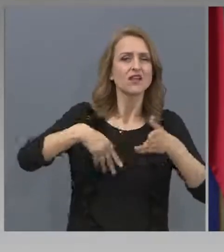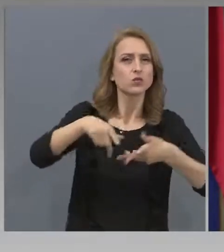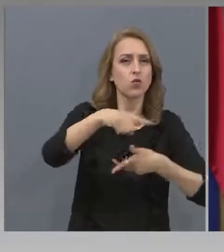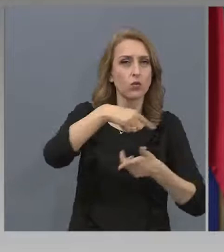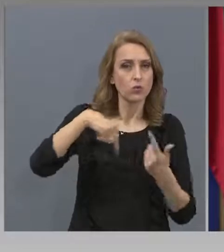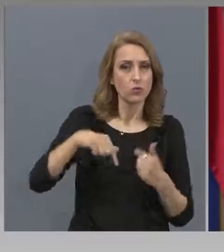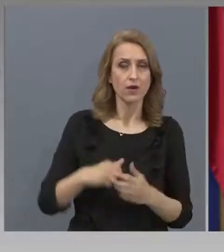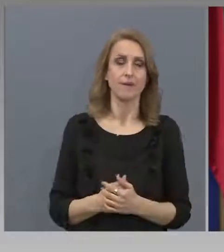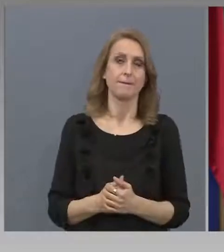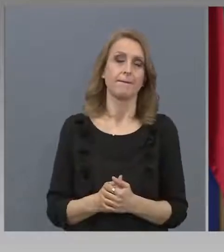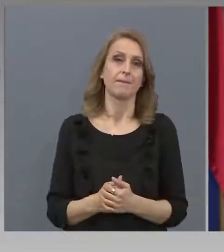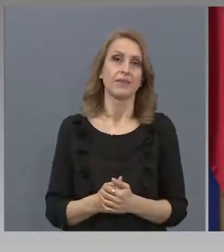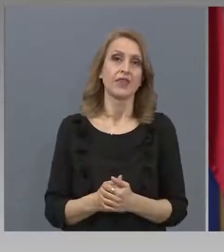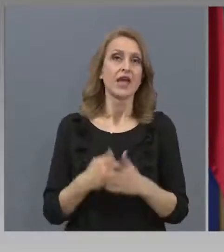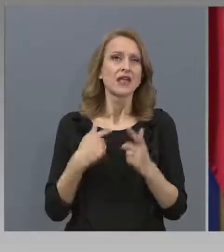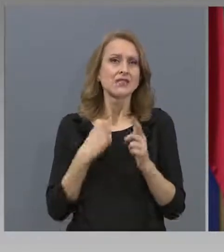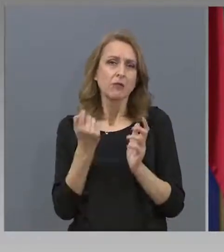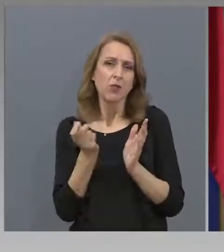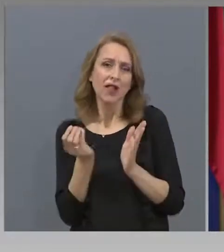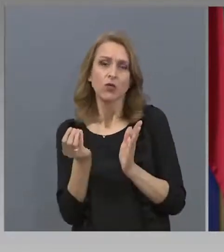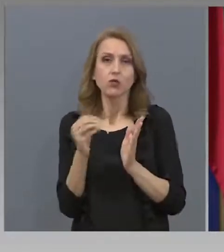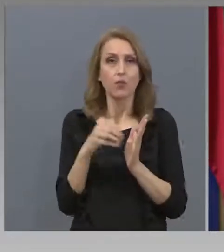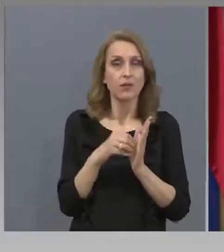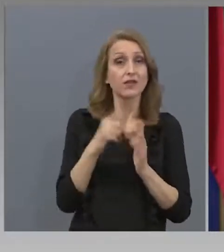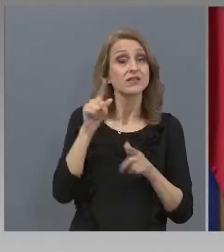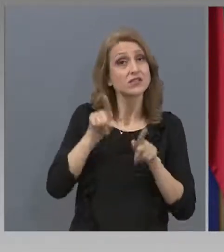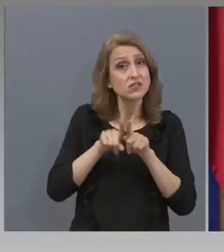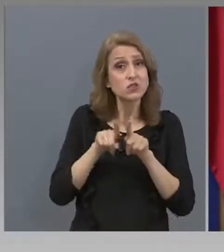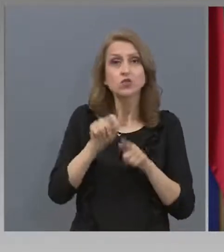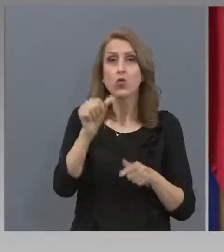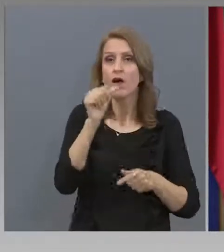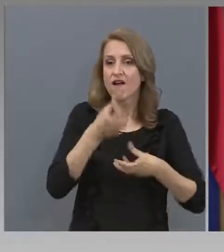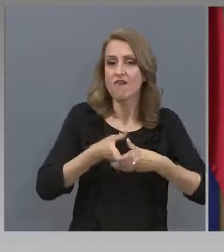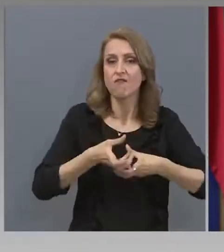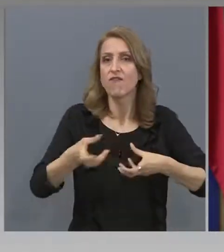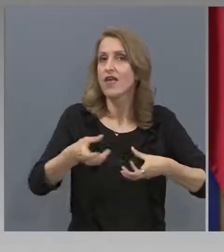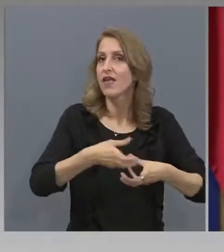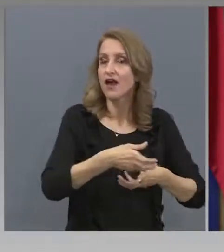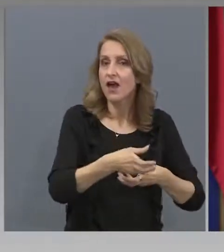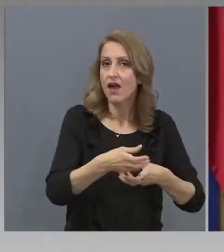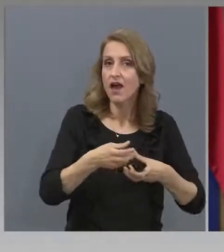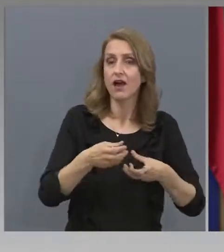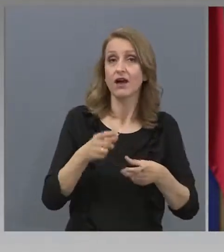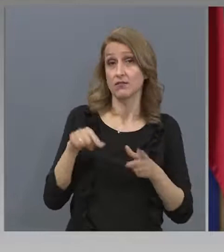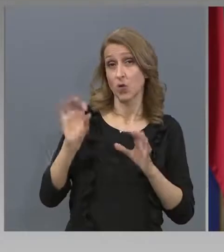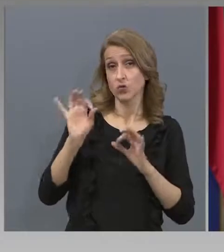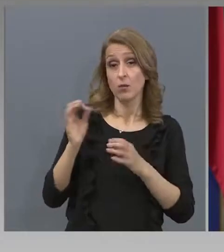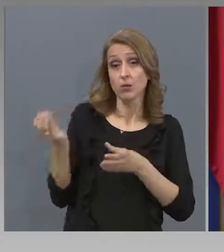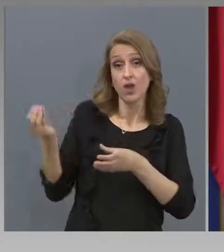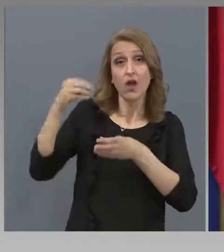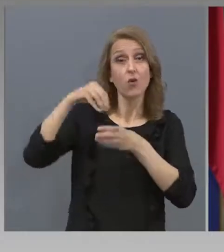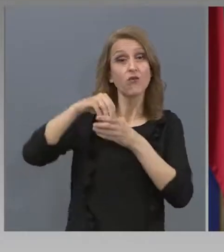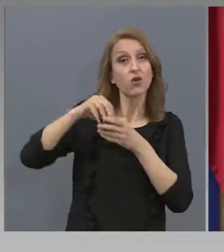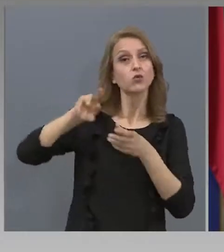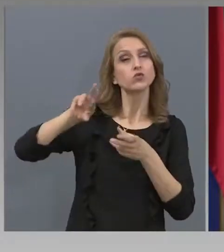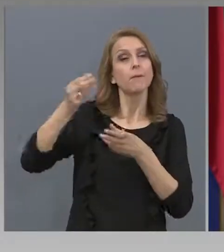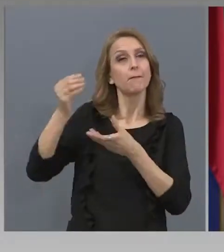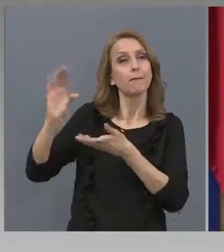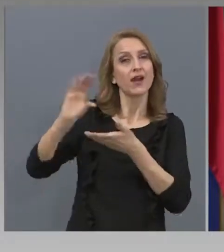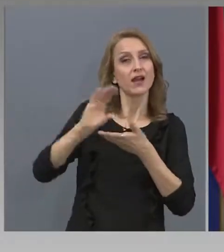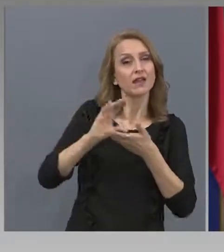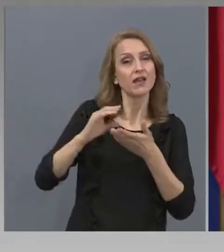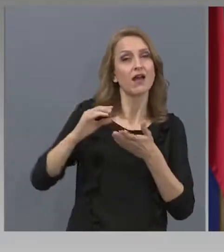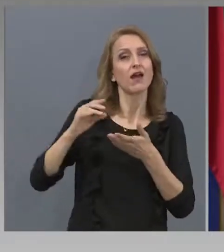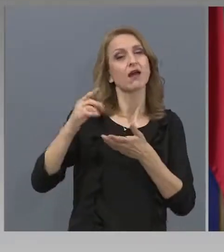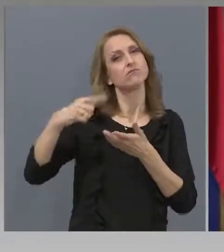да го коригирам. Мисля, че средствата за ВИК инфраструктура, ако включим тези, които са от оперативната програма Околна среда, заедно